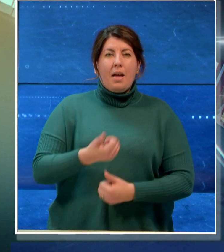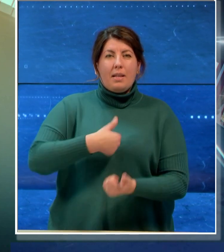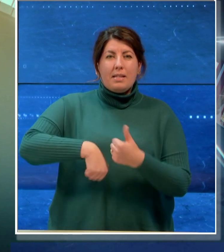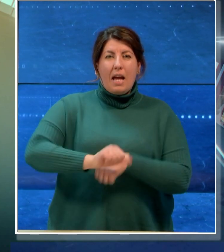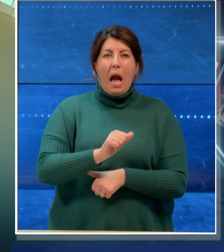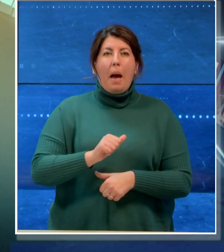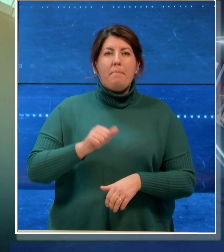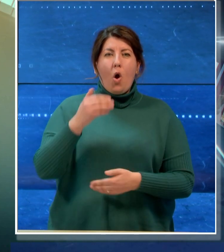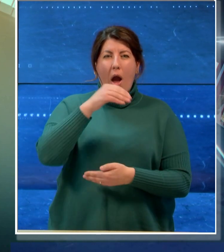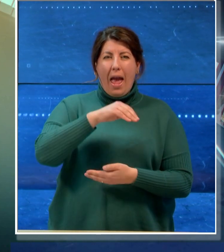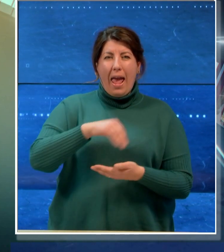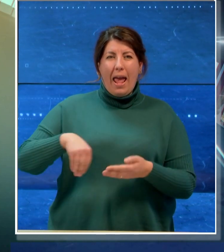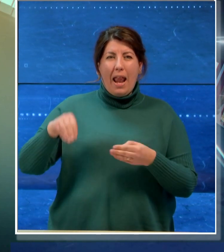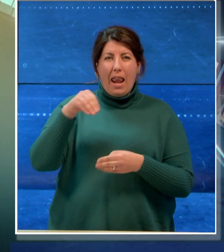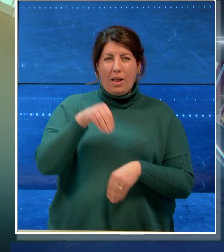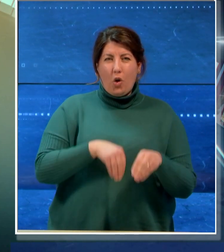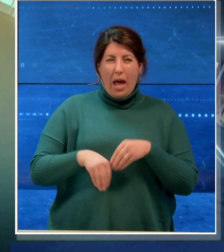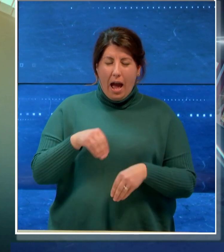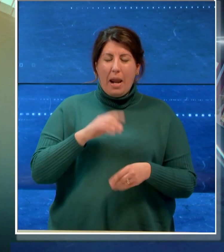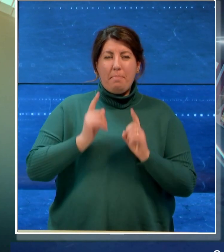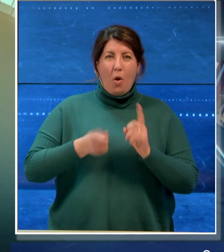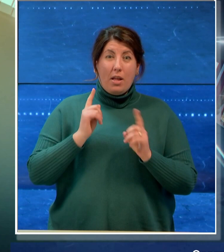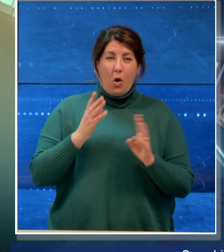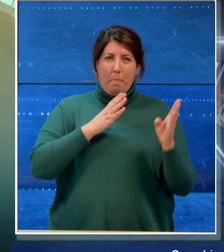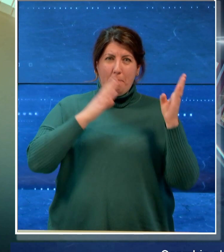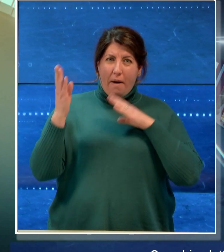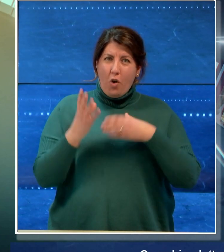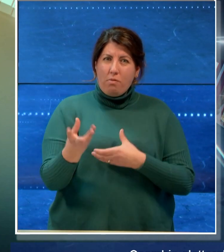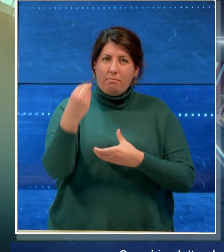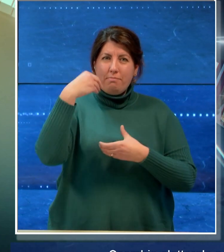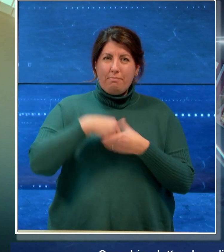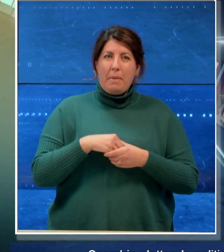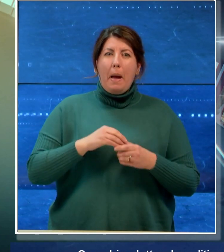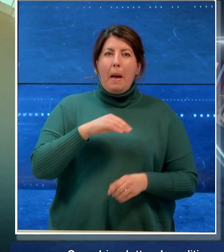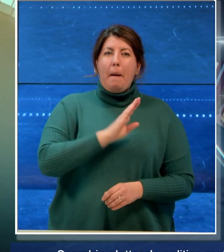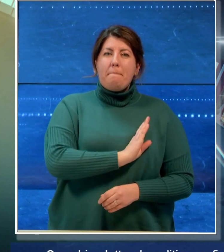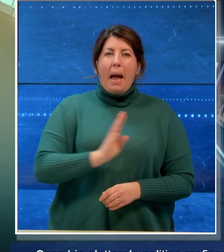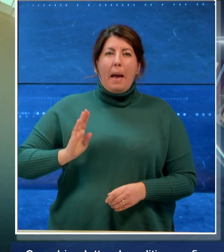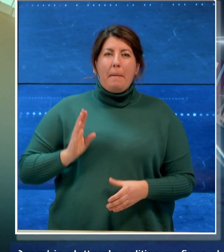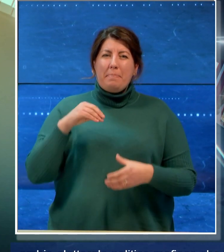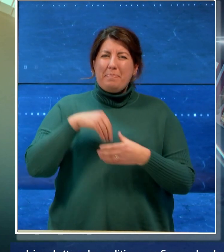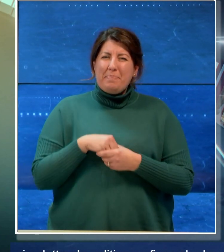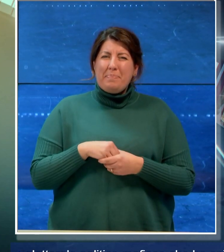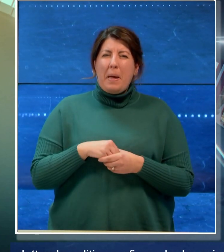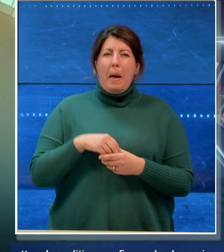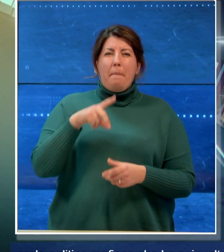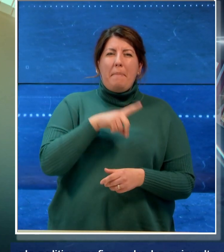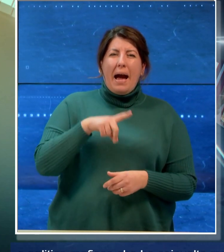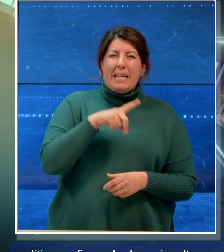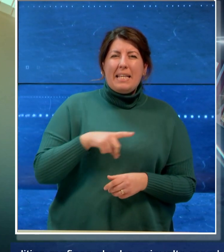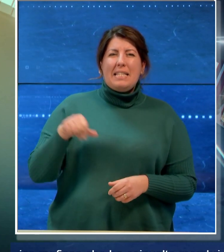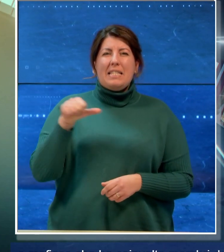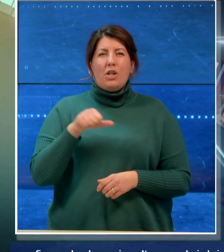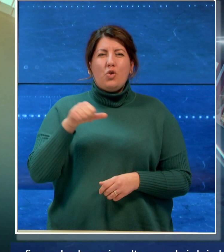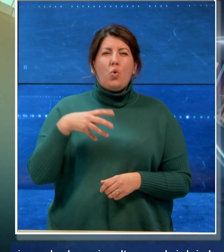politico mafioso che ha coinvolto membri del clan Parisi, Palermiti, Strisciuglio e